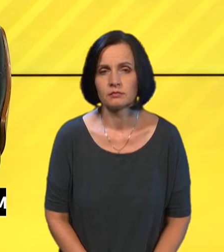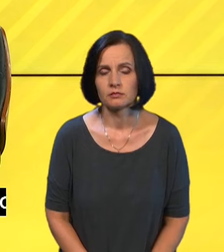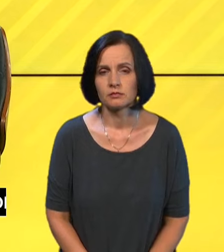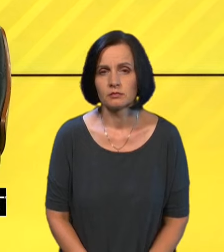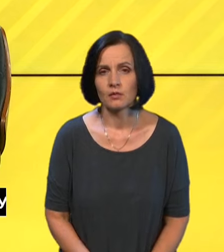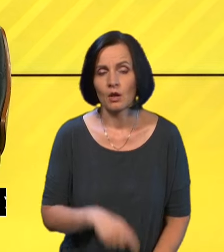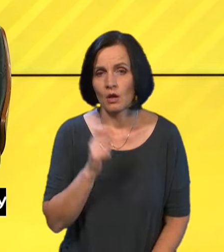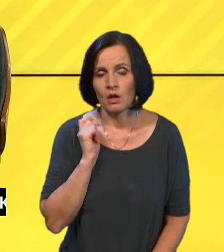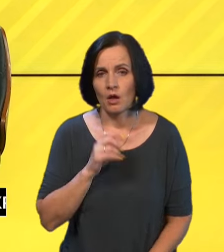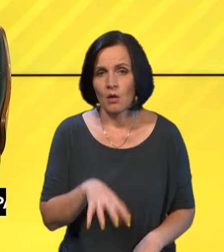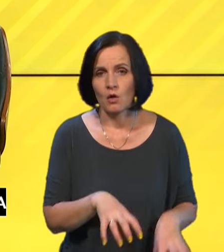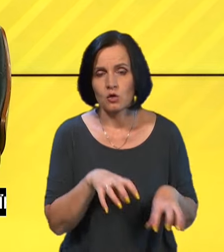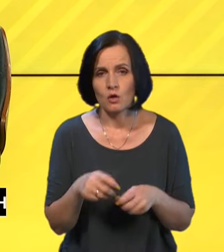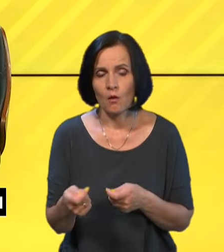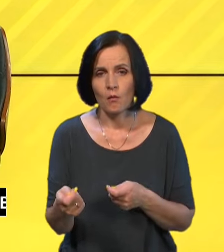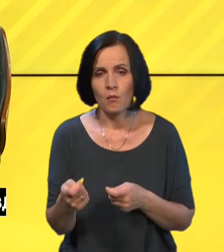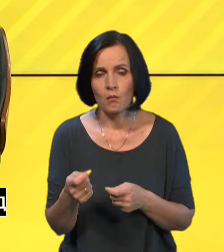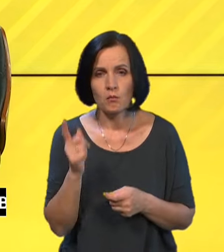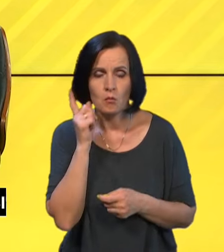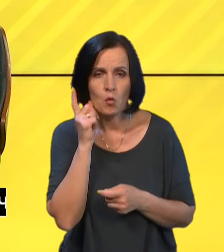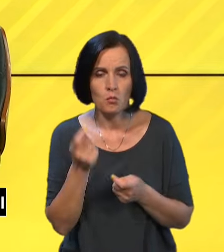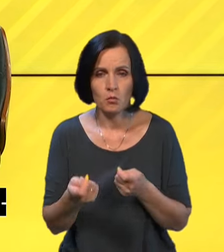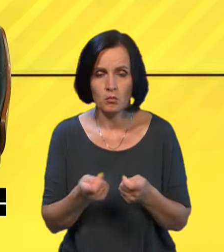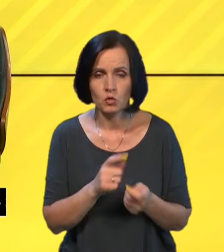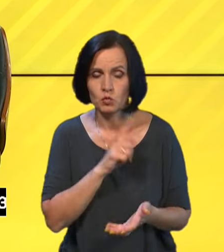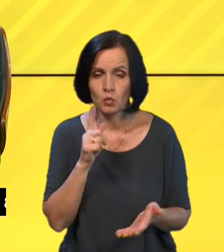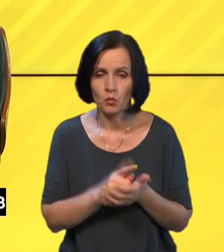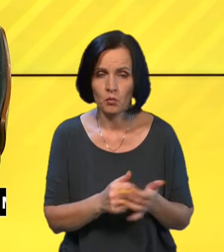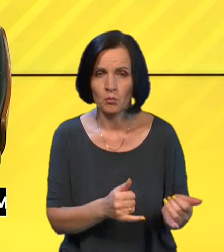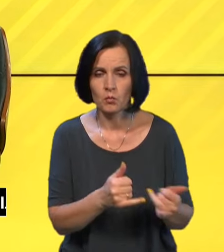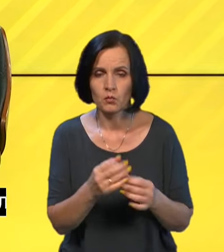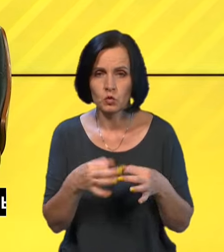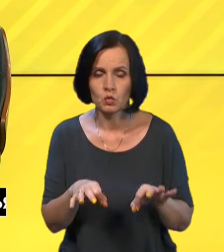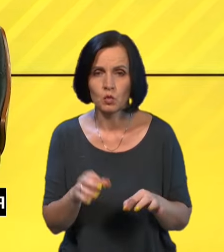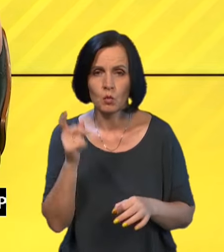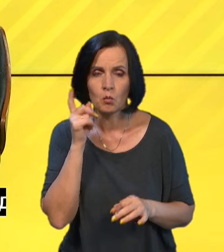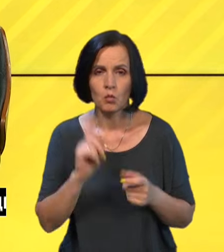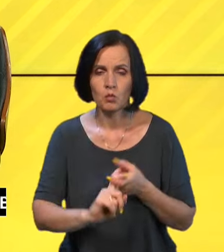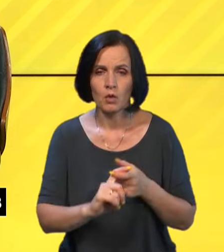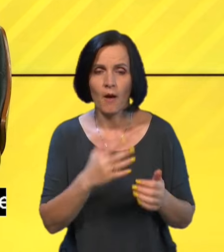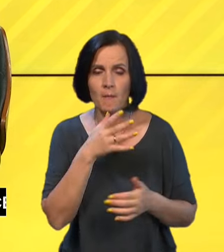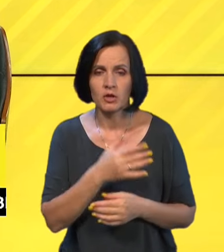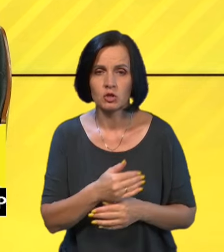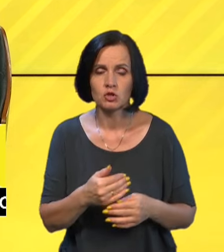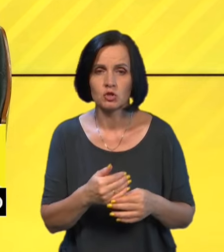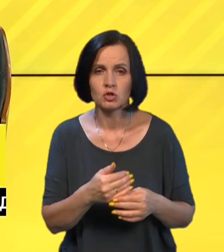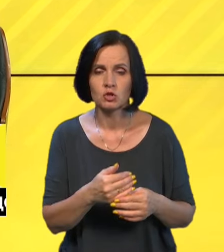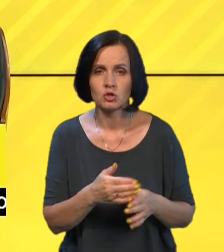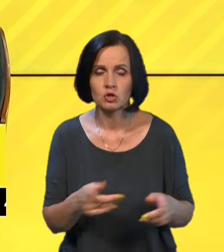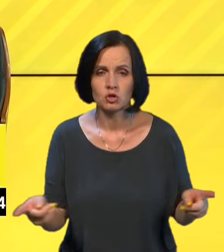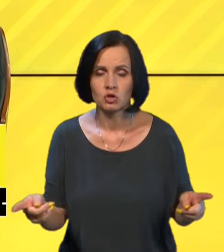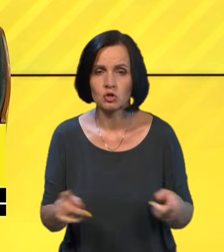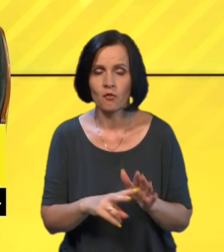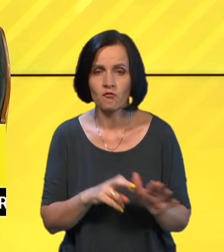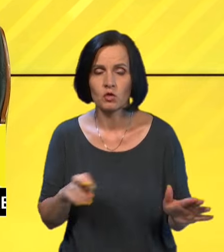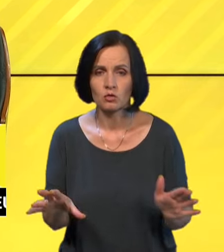Українські мобільні оператори зобов'язані забезпечити доступність мобільного зв'язку під час відключення електроенергії протягом 10